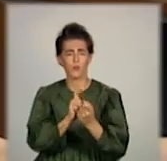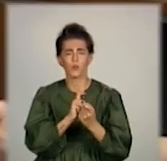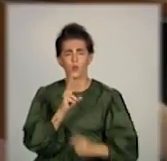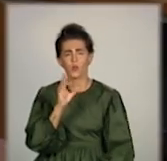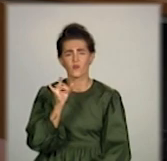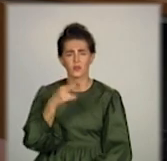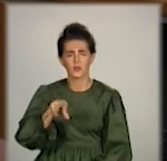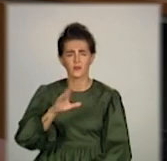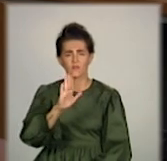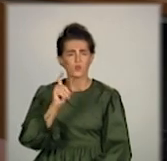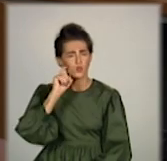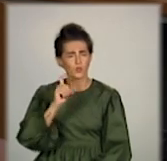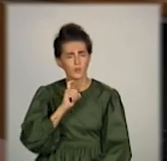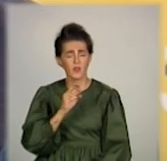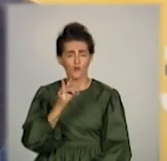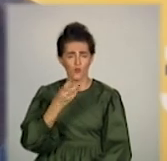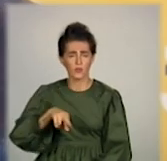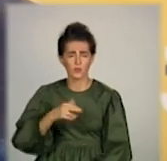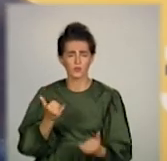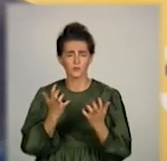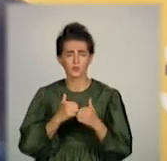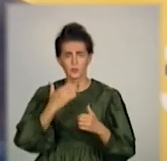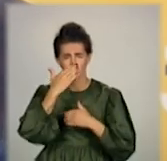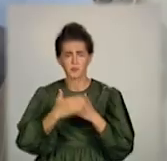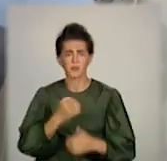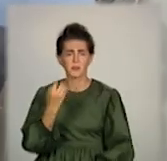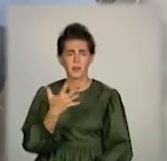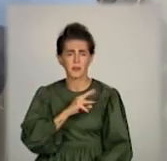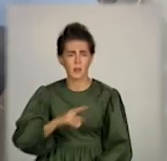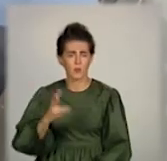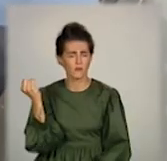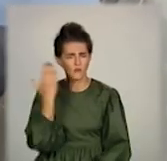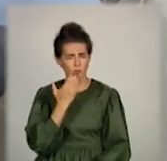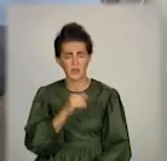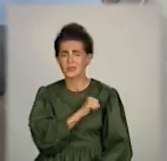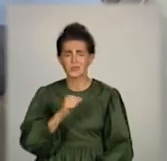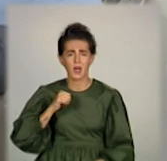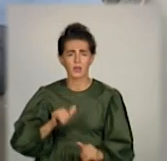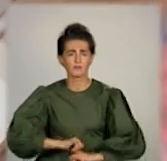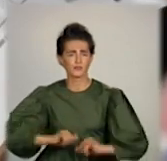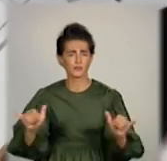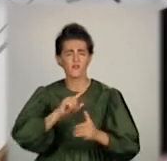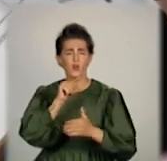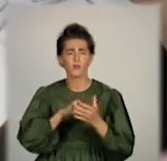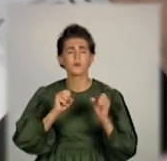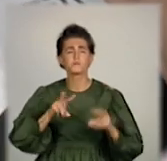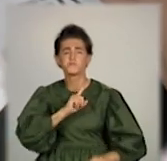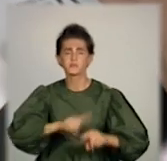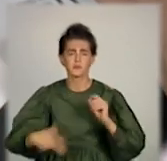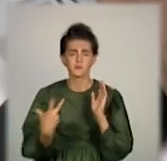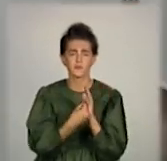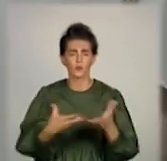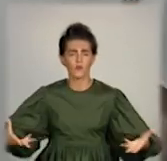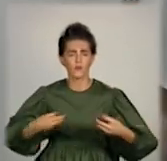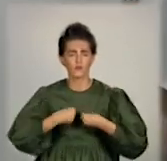На сьогоднішній день охопити на диджитал-площадку составляють 15 мільйонів. Найпопулярніше питання – як швидко вакцина спрацює на